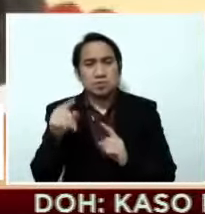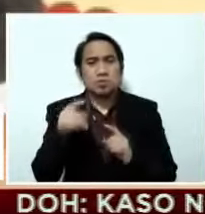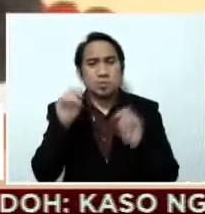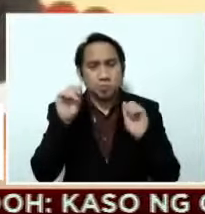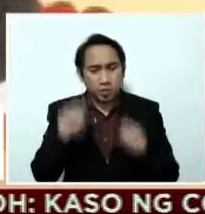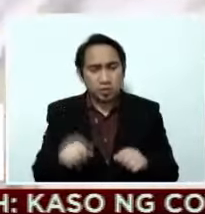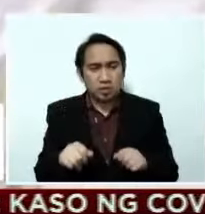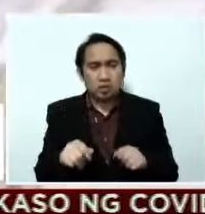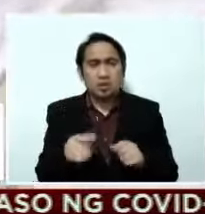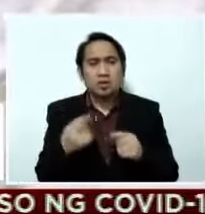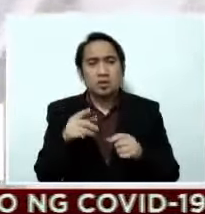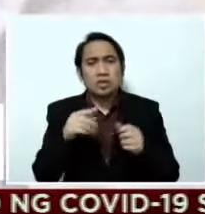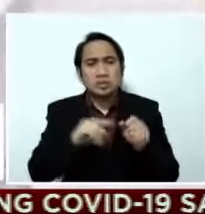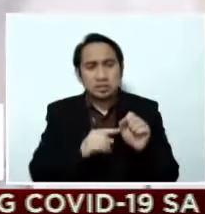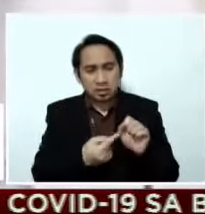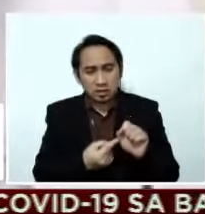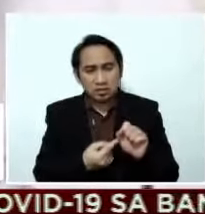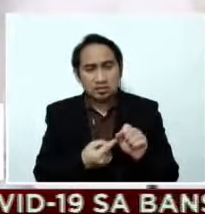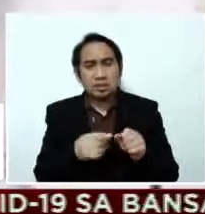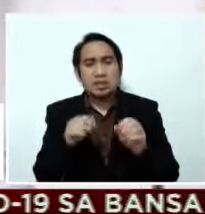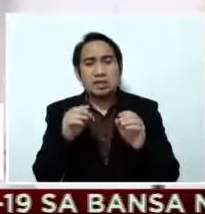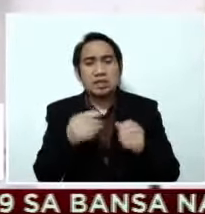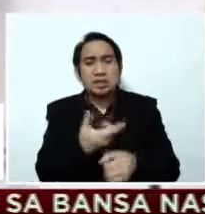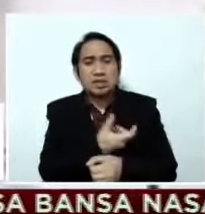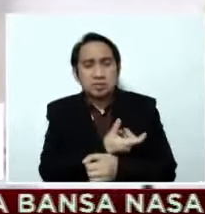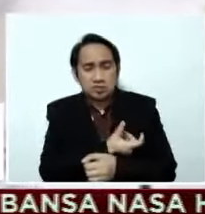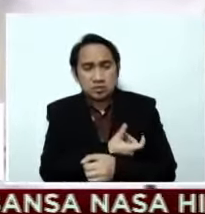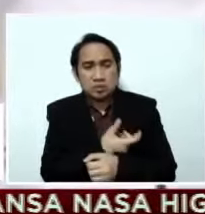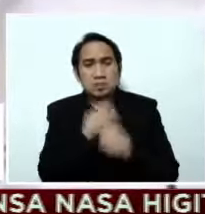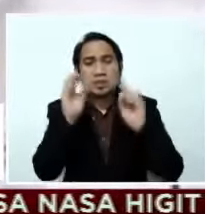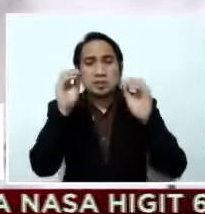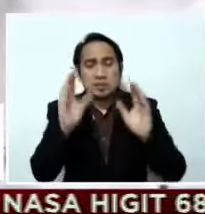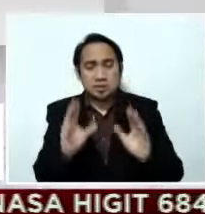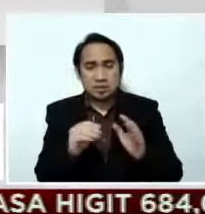posibing pagbabakuna sa mga guro sa second quarter ng taon.